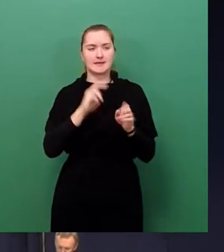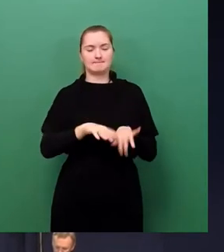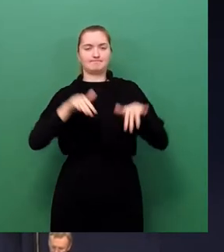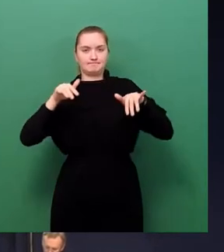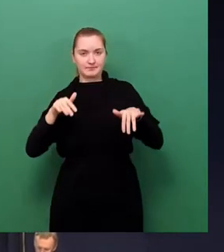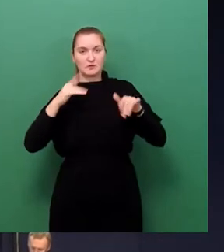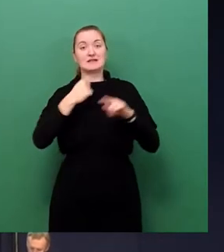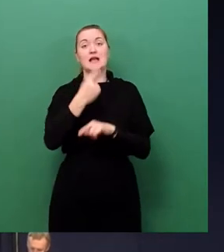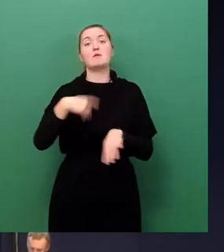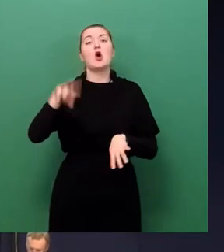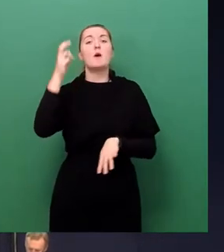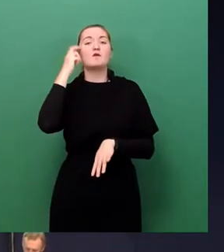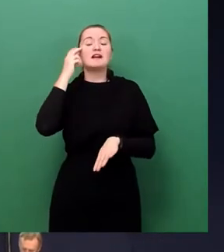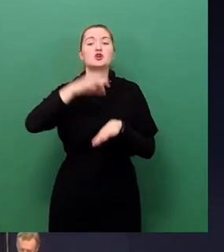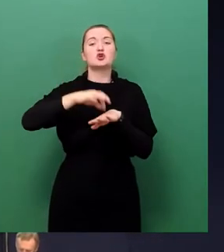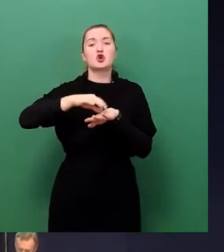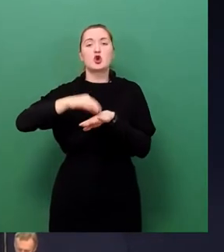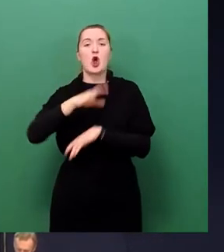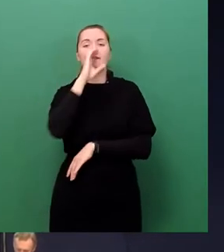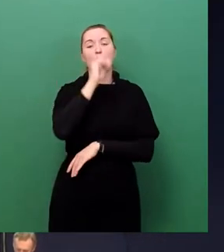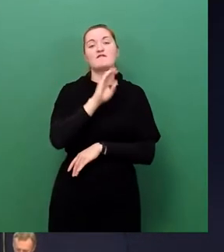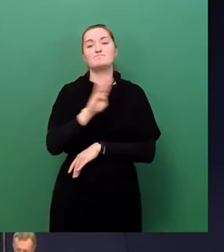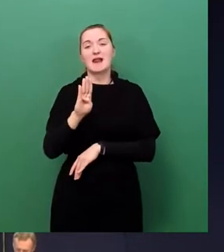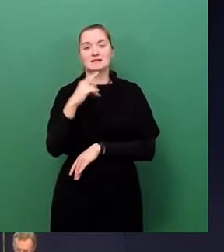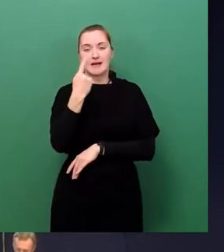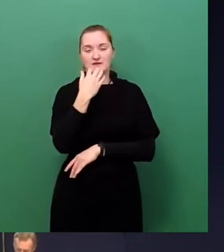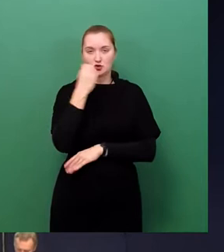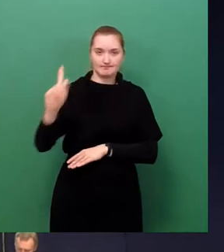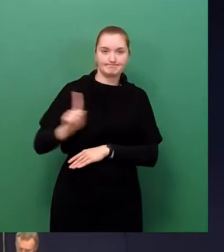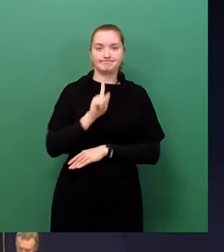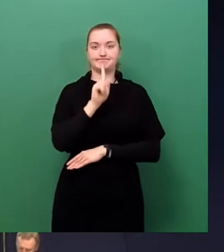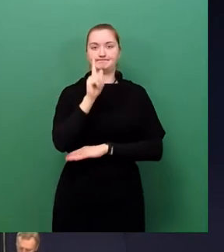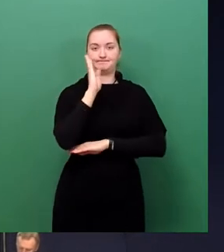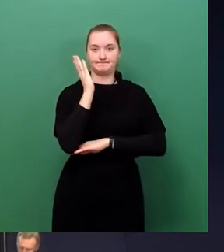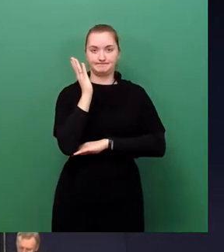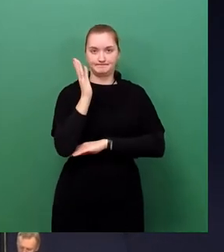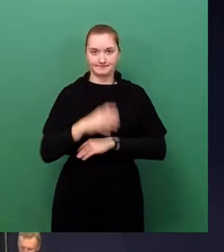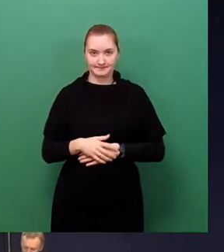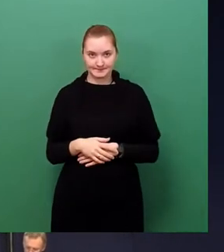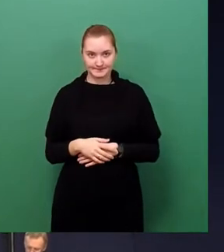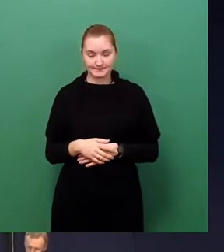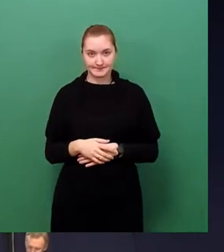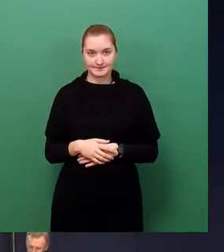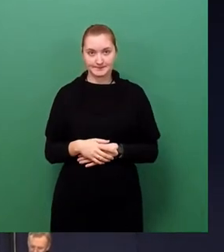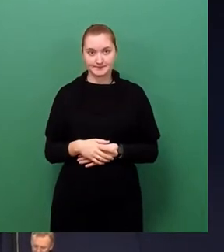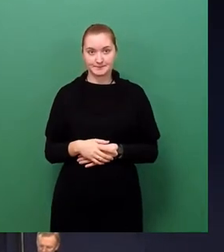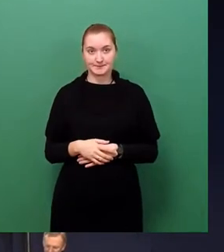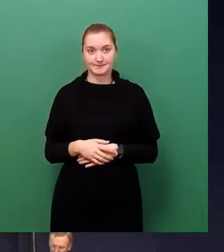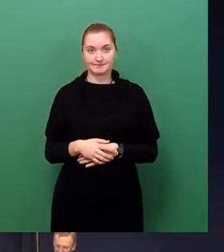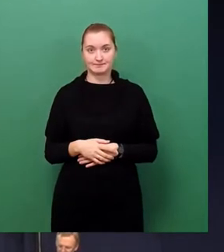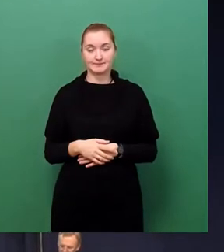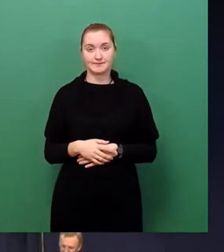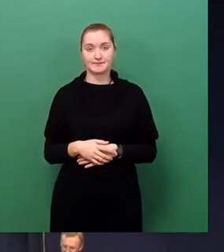Dr. Dr. Wolf Bennert und ich darf ihn nach vorne bitten und wie jeder andere